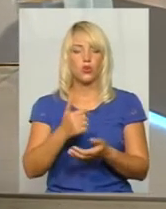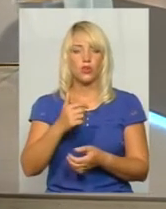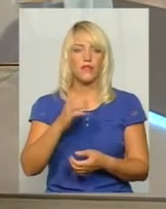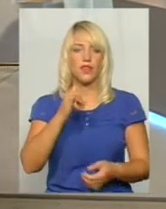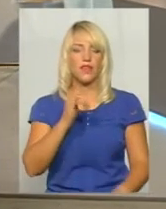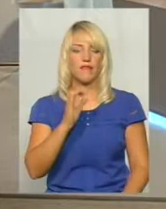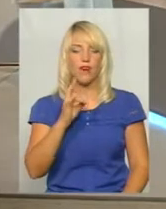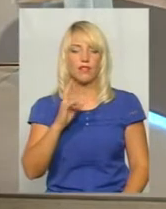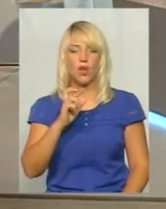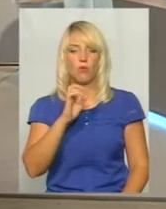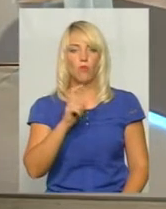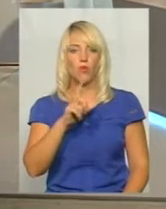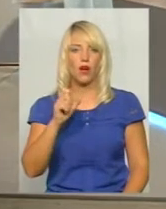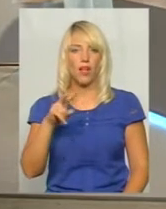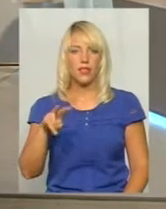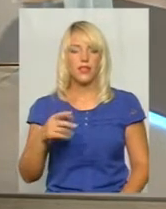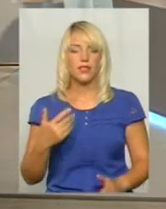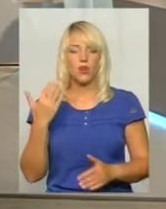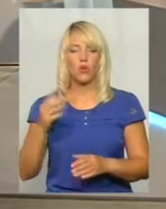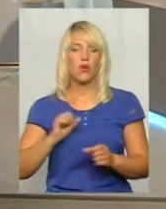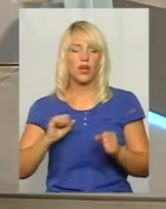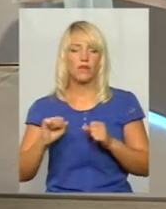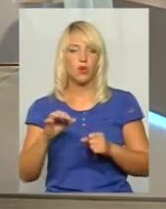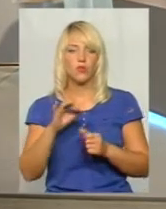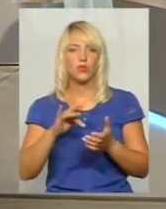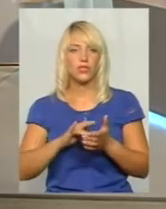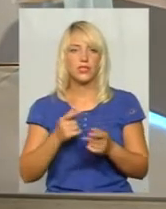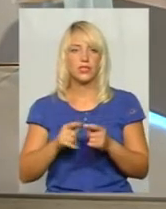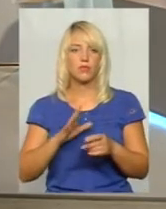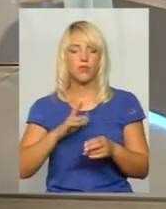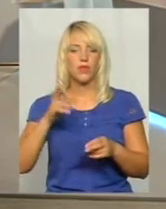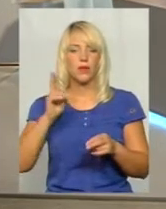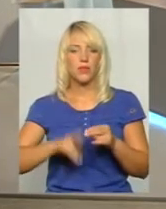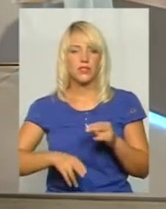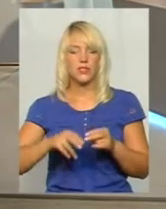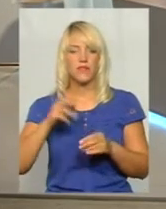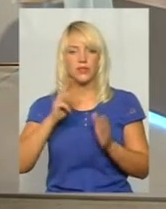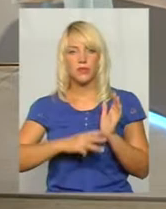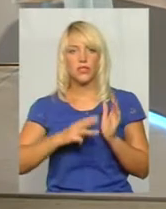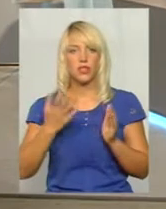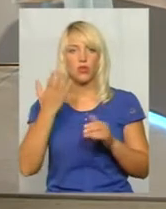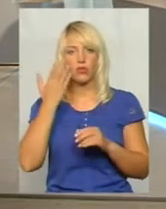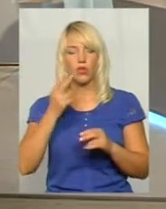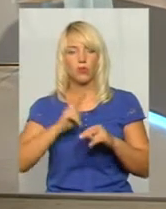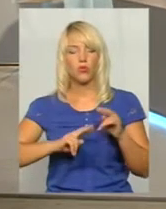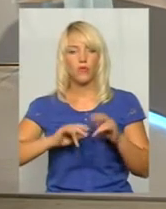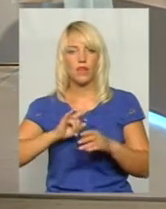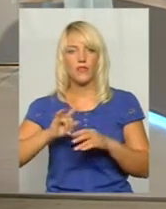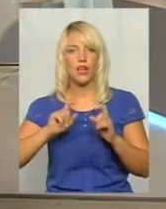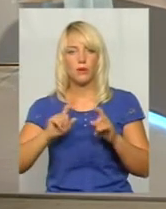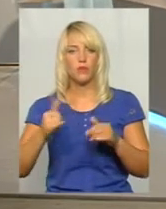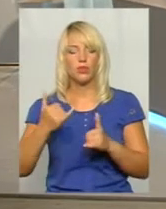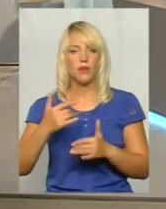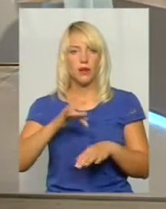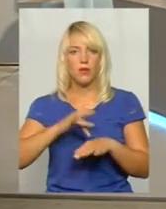Бухал за його керівництво обласним центром, а це було наприкінці 80-х, і будувався аеропорт. Тож, переймається ним він і